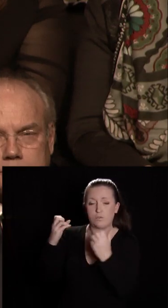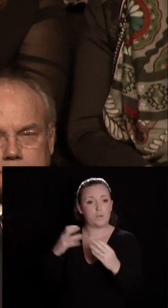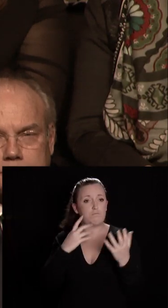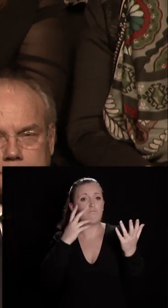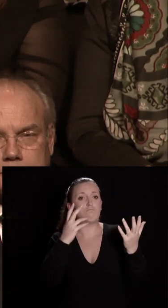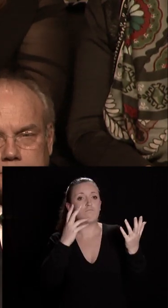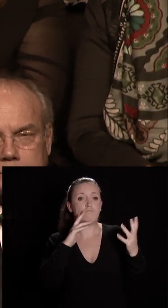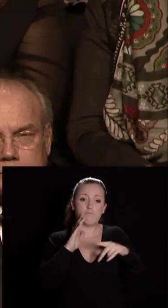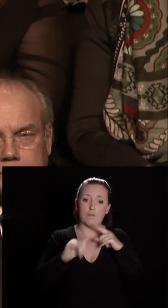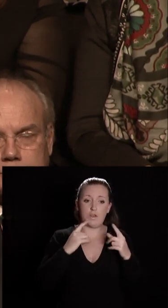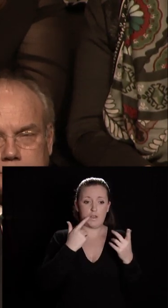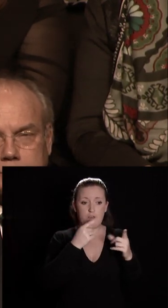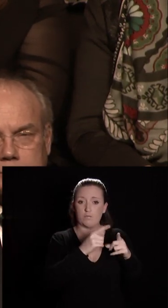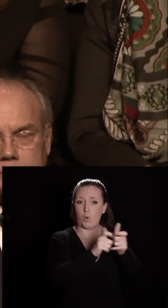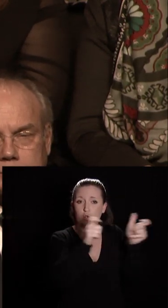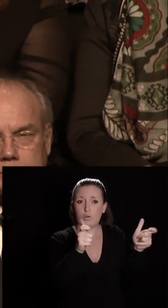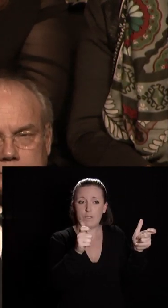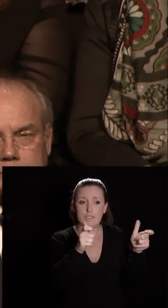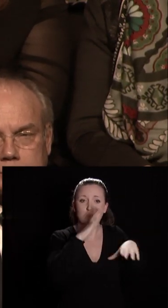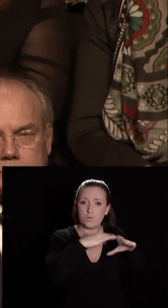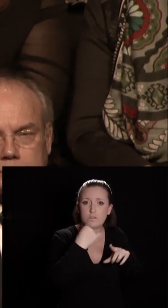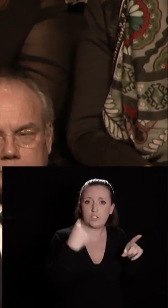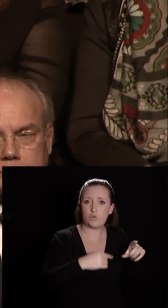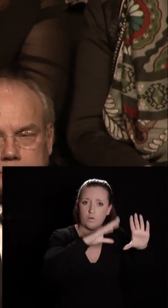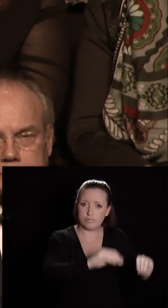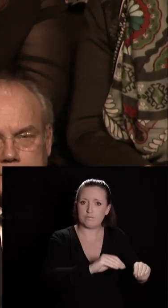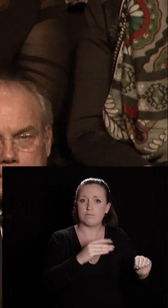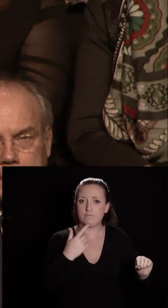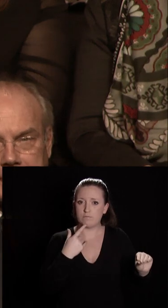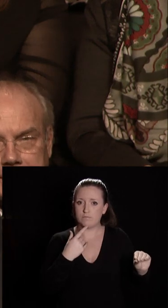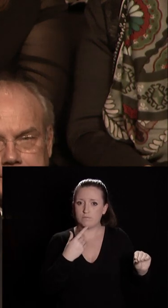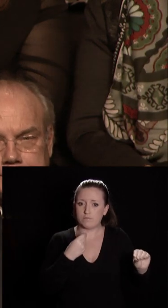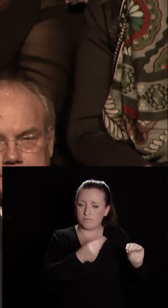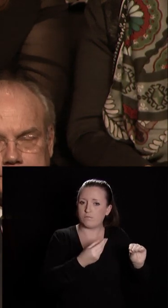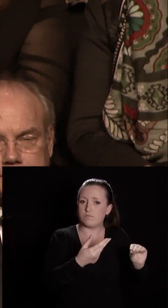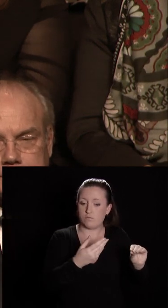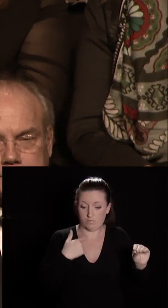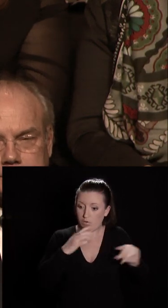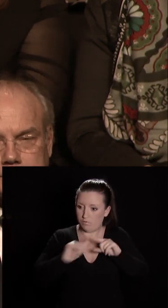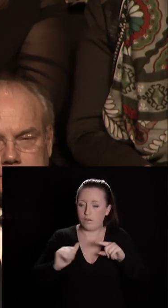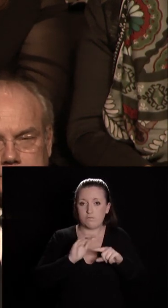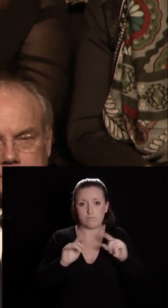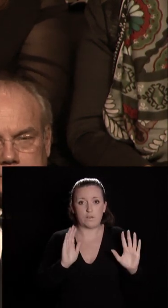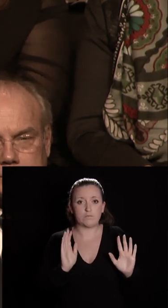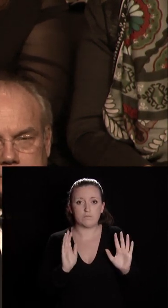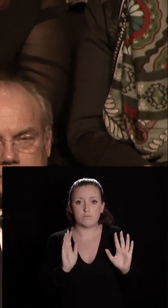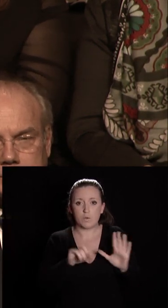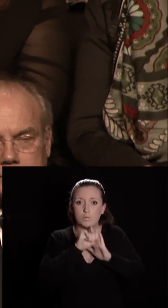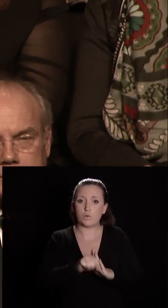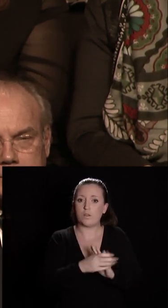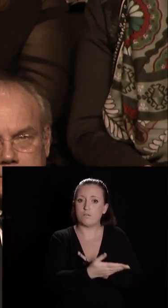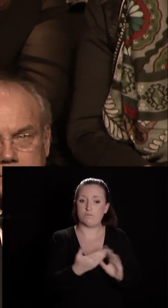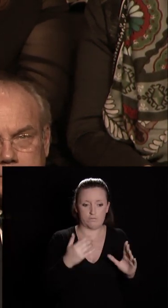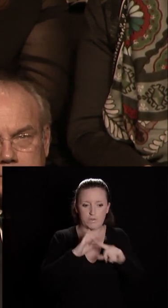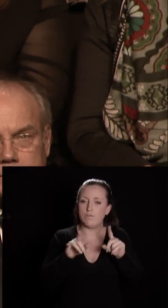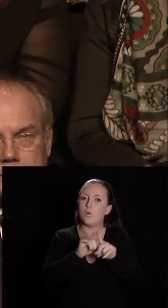aux entreprises implantées sur notre territoire. Nous le savons, nous le faisons, et nous agissons également avec d